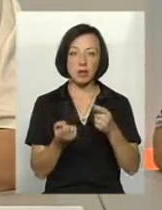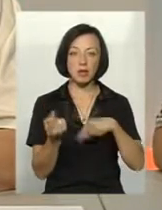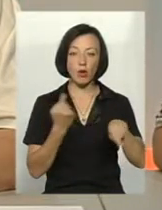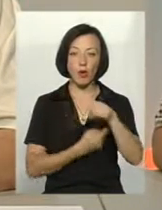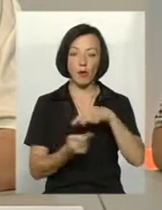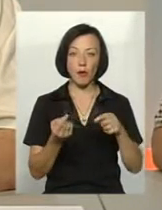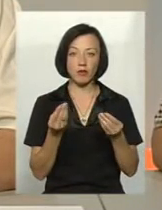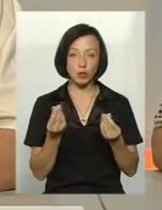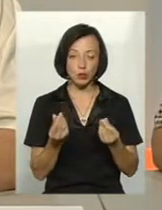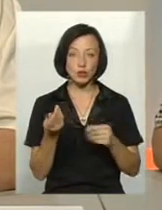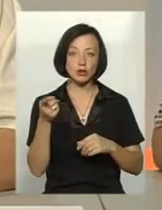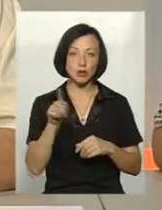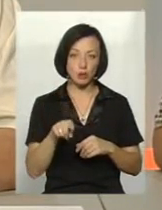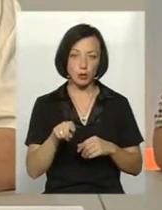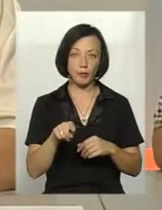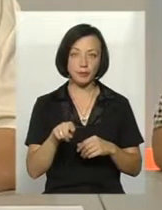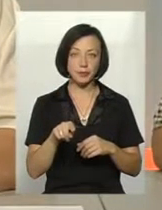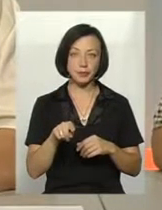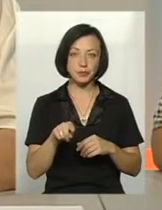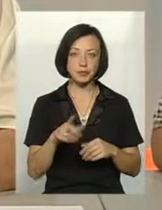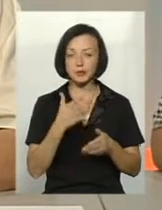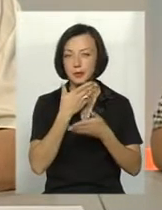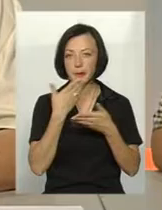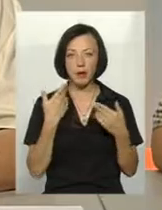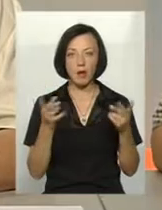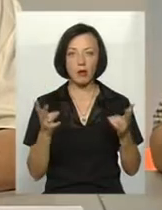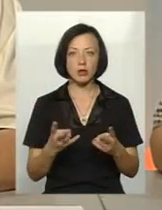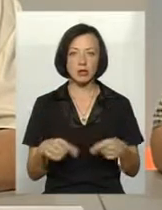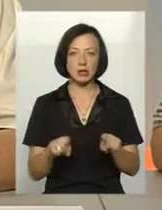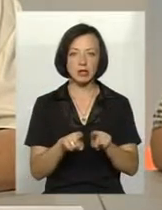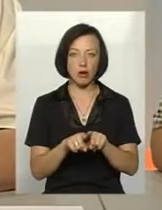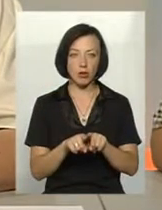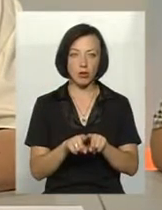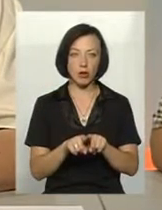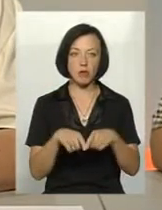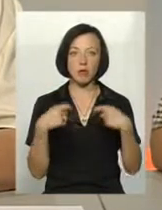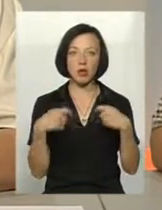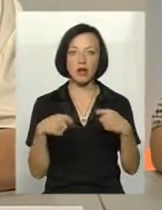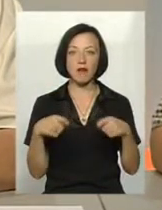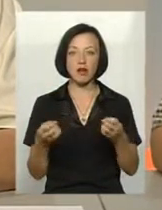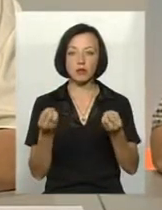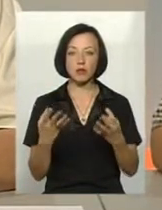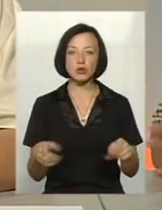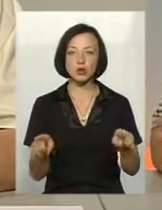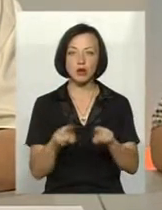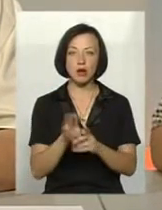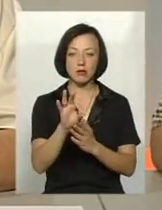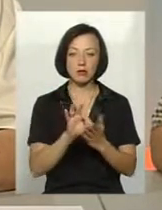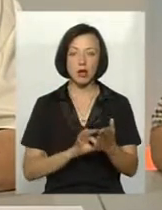кошти, то немає потреби продавати просто так з коліс,